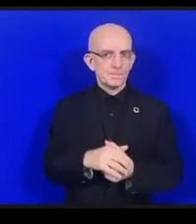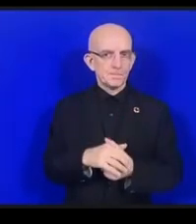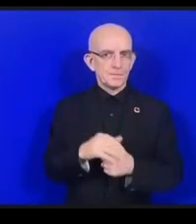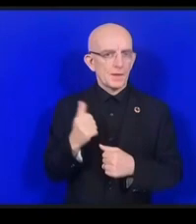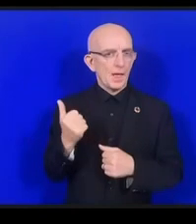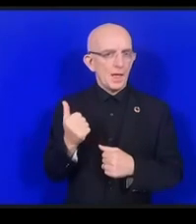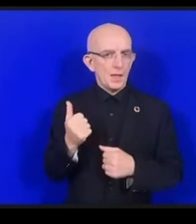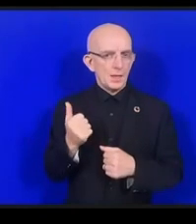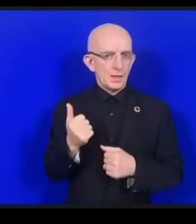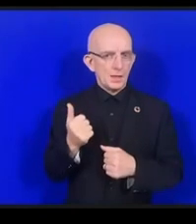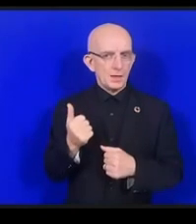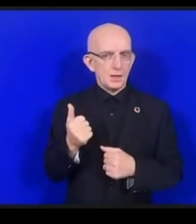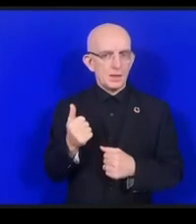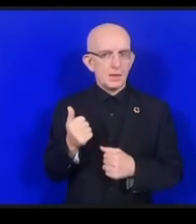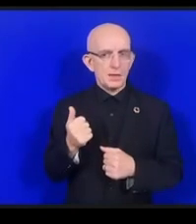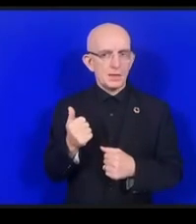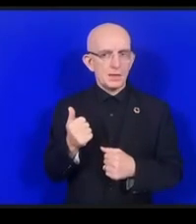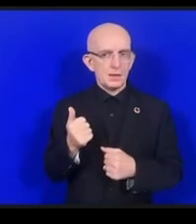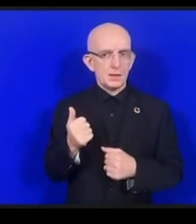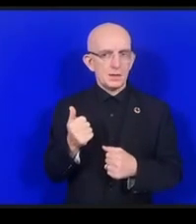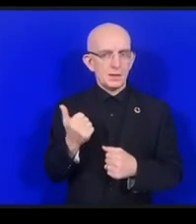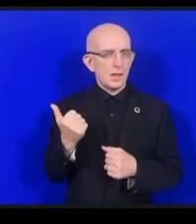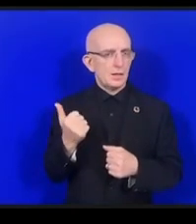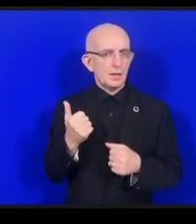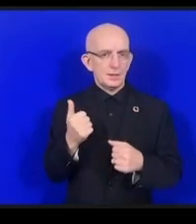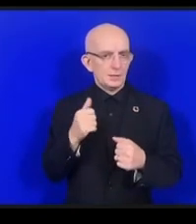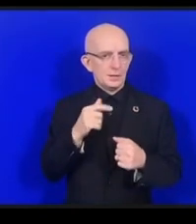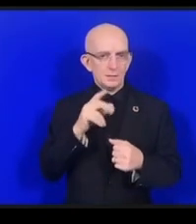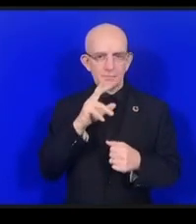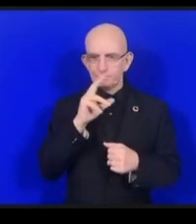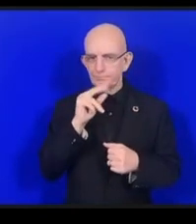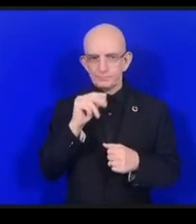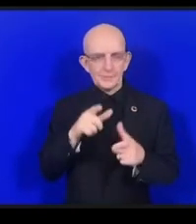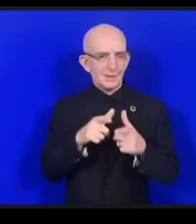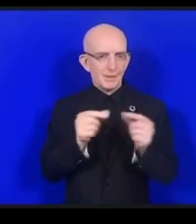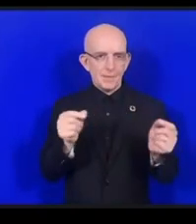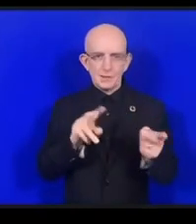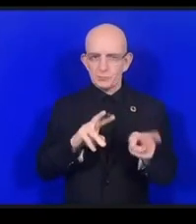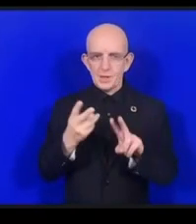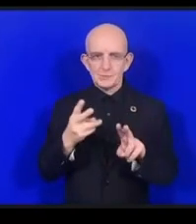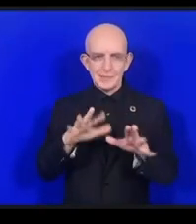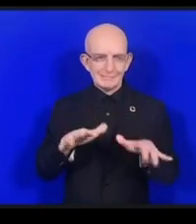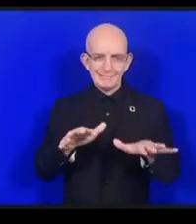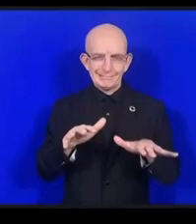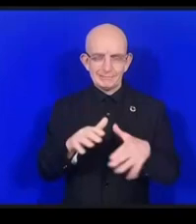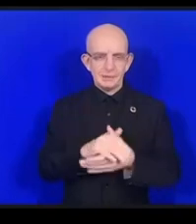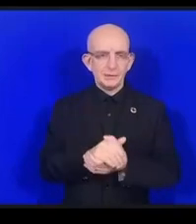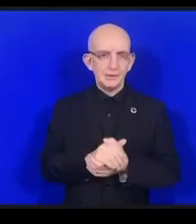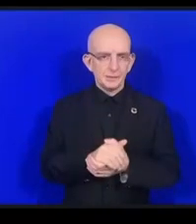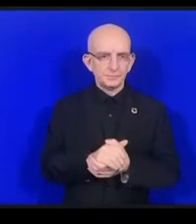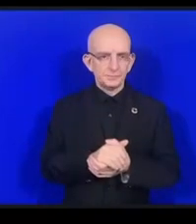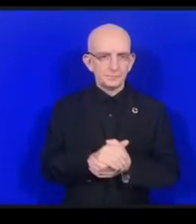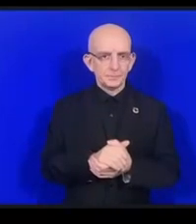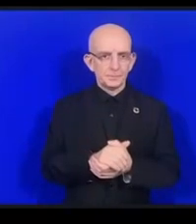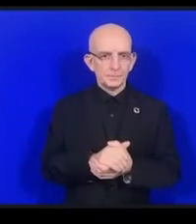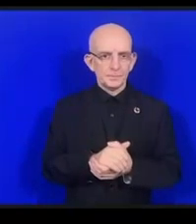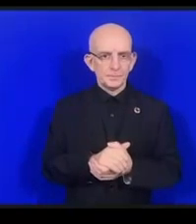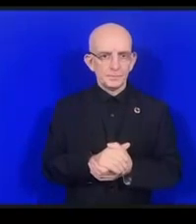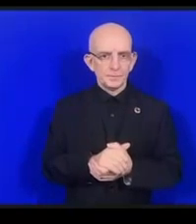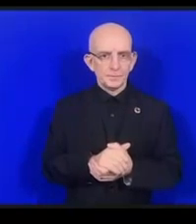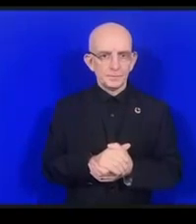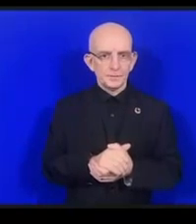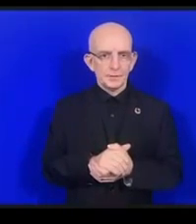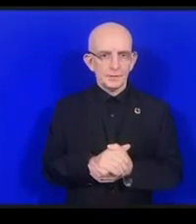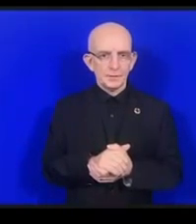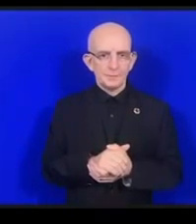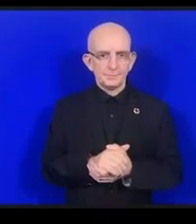特にその方はアフガニスタンシリアそしてガザなどを代表して皆さまに御